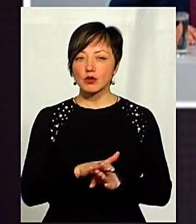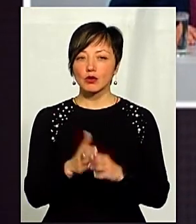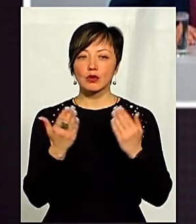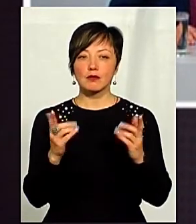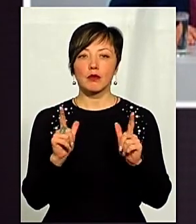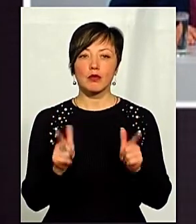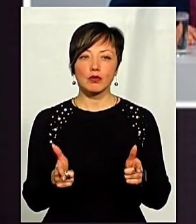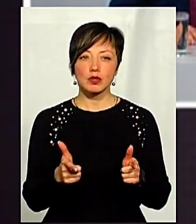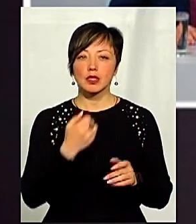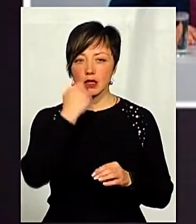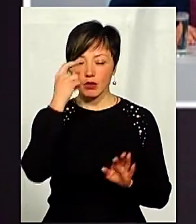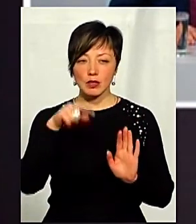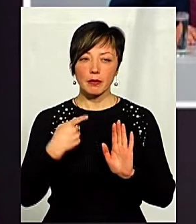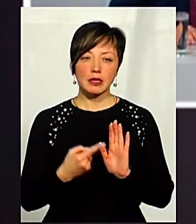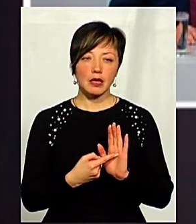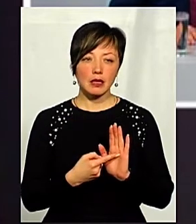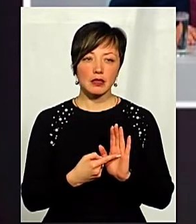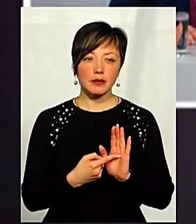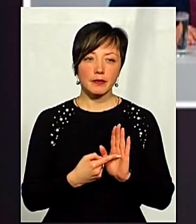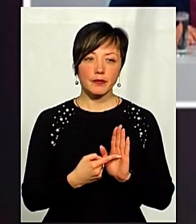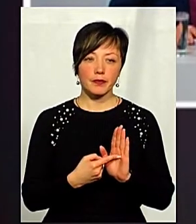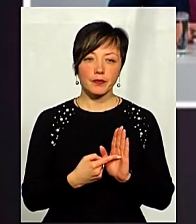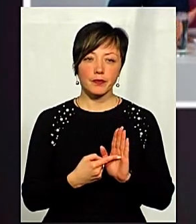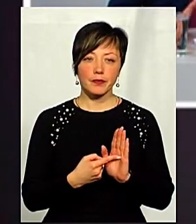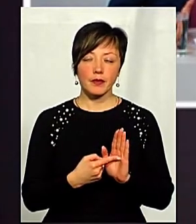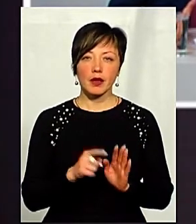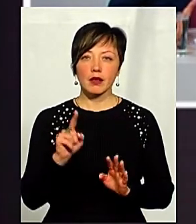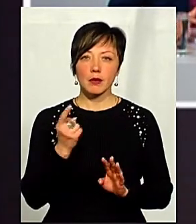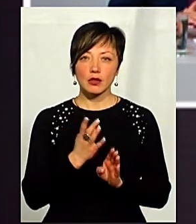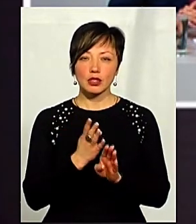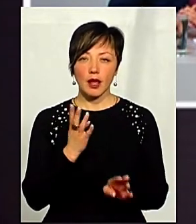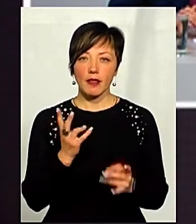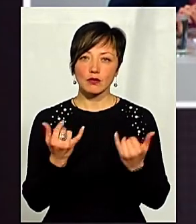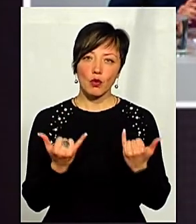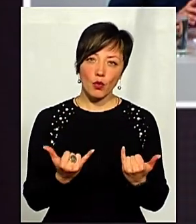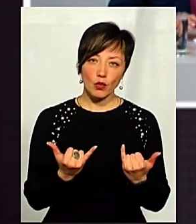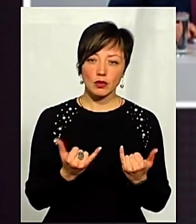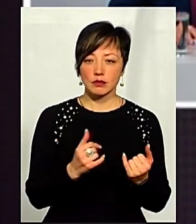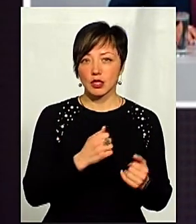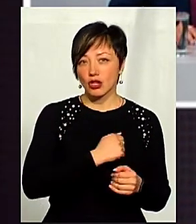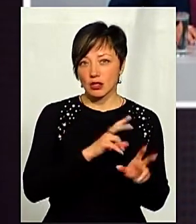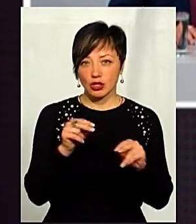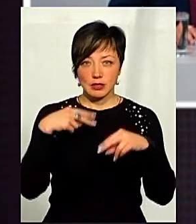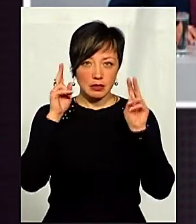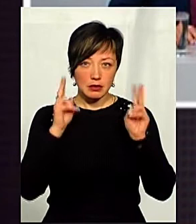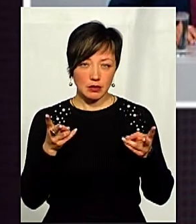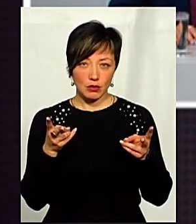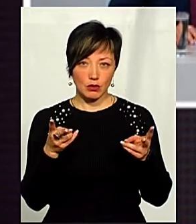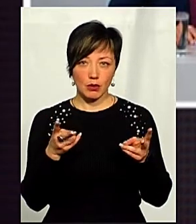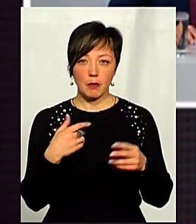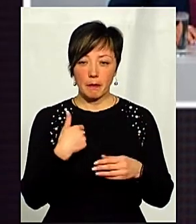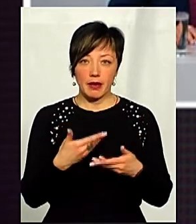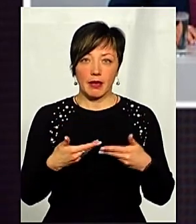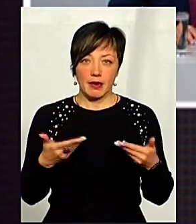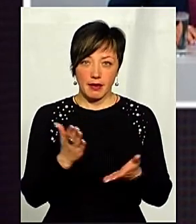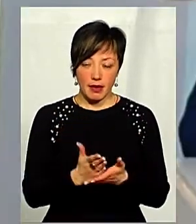вами погоджуюся. Дякую за запитання. Чому? Тому що ми передусім на сьогодні, можливо, на жаль, можливо, на щастя, не знаю, є передусім аграрною